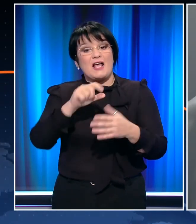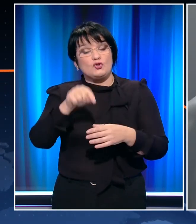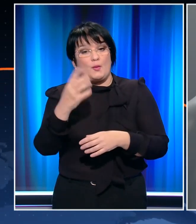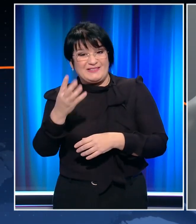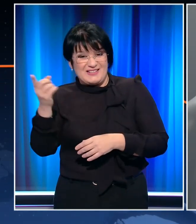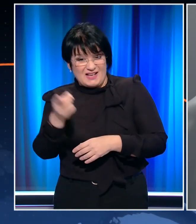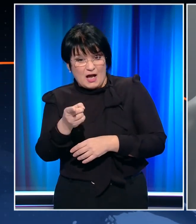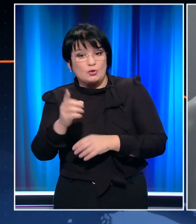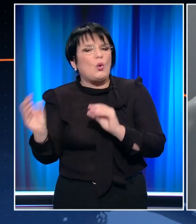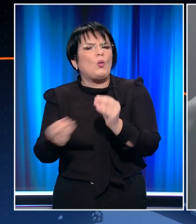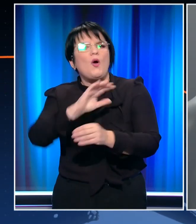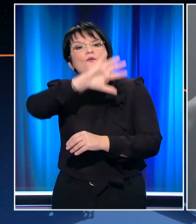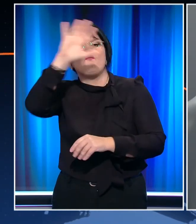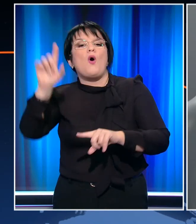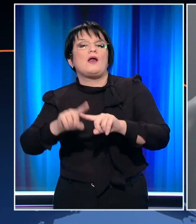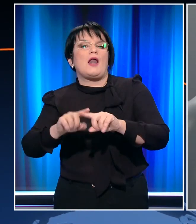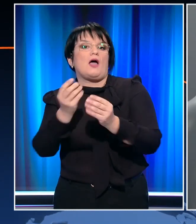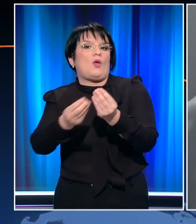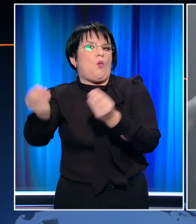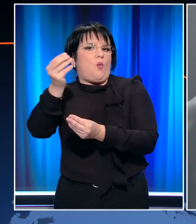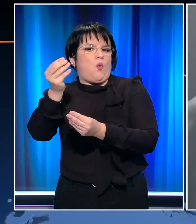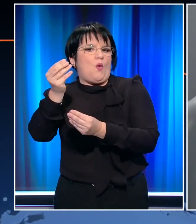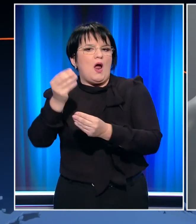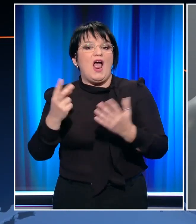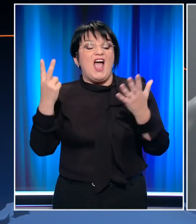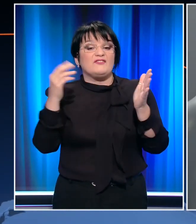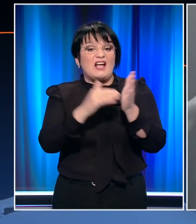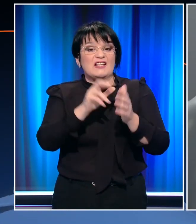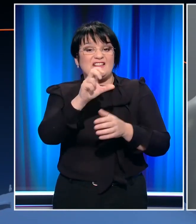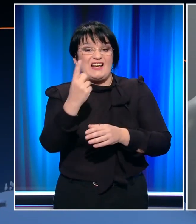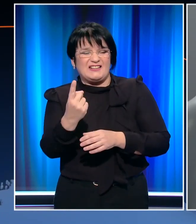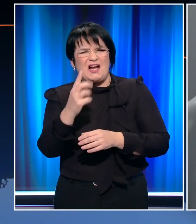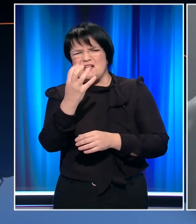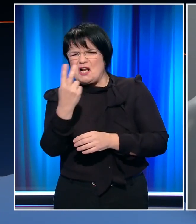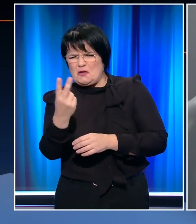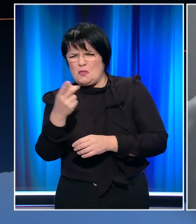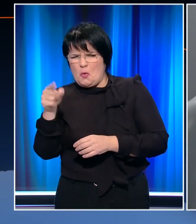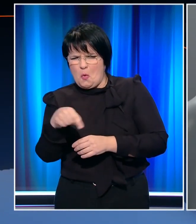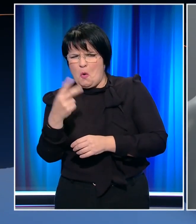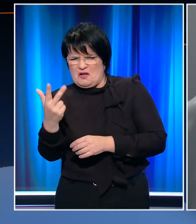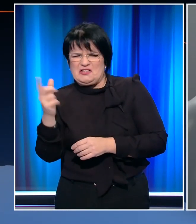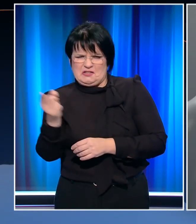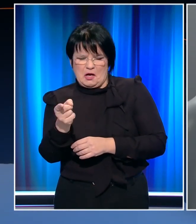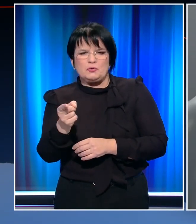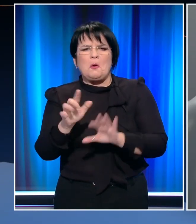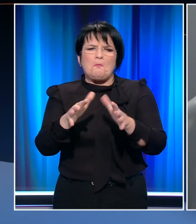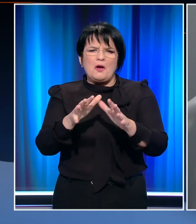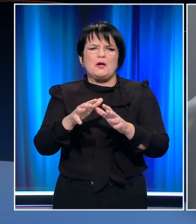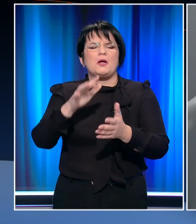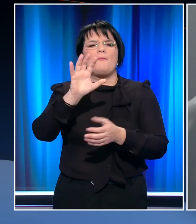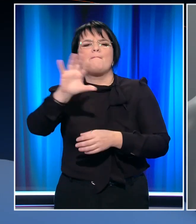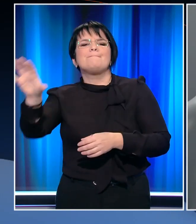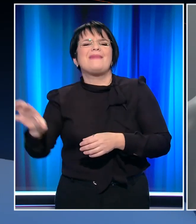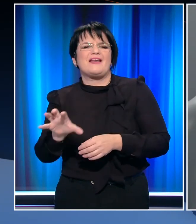των οποίων εντοπίζονται στη Βόρειο Ελλάδα. Από αυτά, τα 7.031, δηλαδή ποσοστό 42,3% βρίσκονται στην